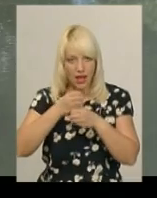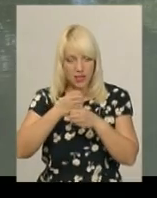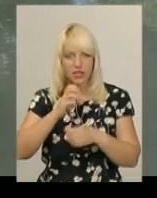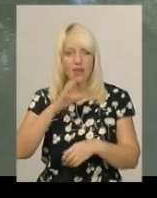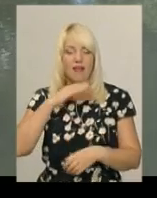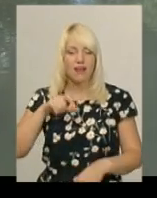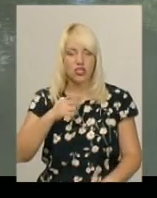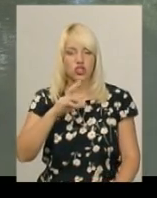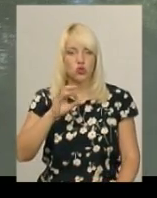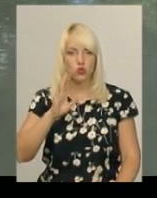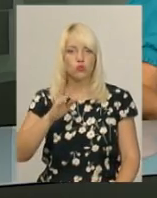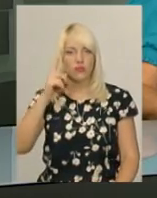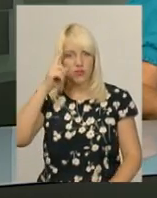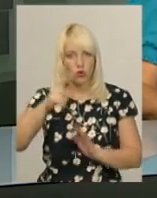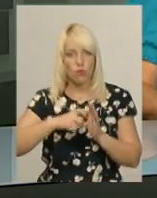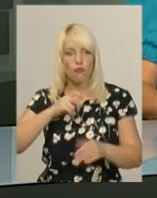Новини, Поділля Центр.